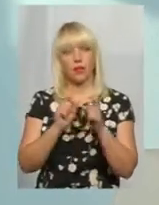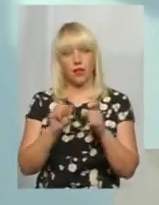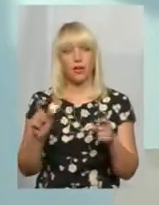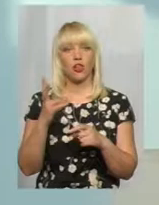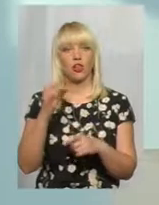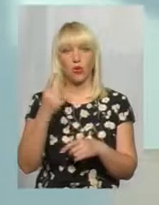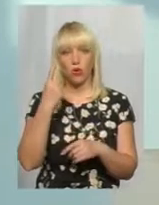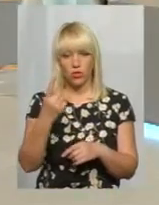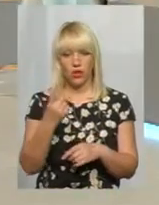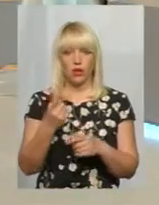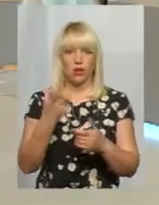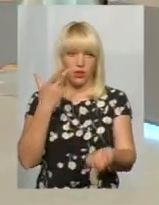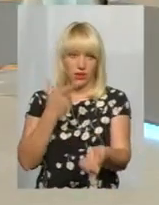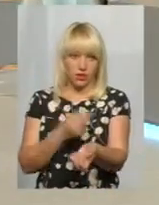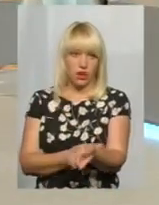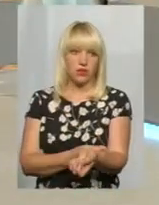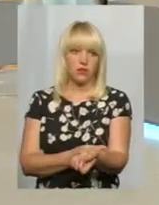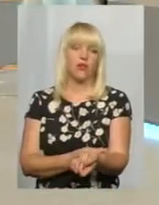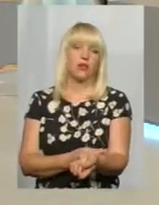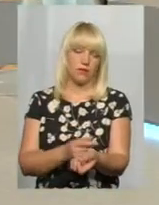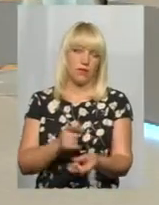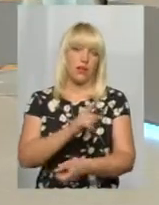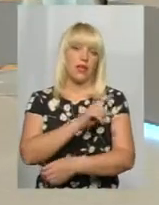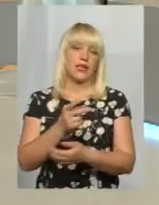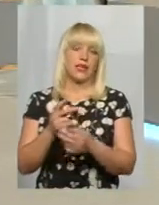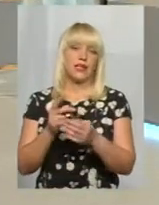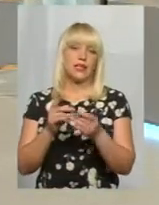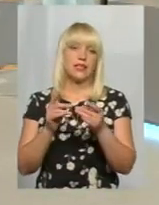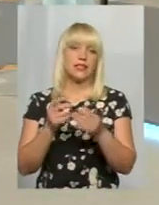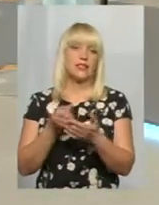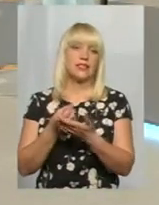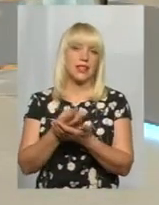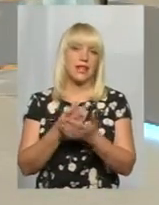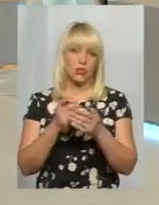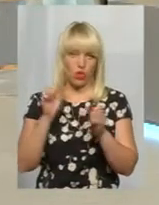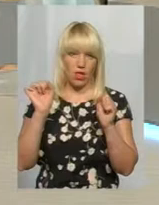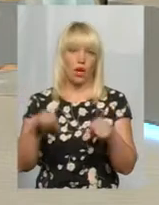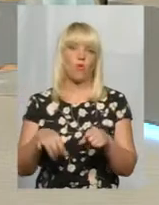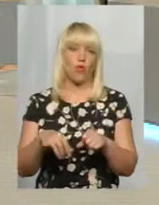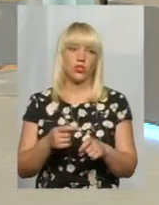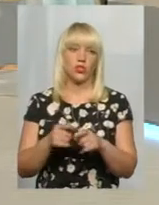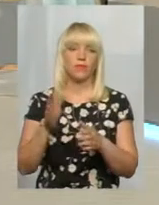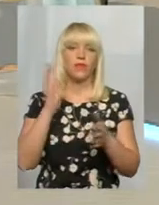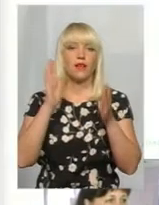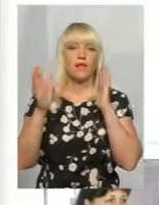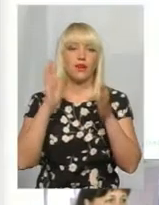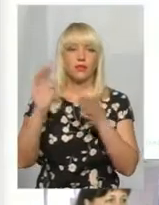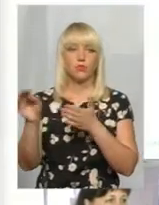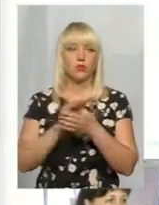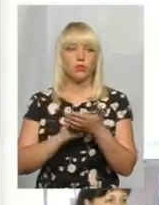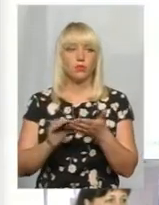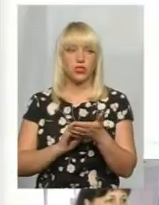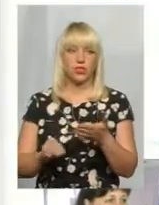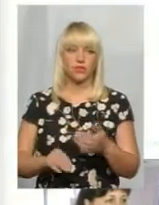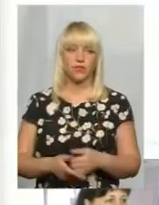одним, там, одною ін'єкцією виручити стаціонар може. І в нас є допис в Фейсбуці. Пані Алла пише,